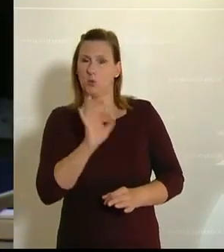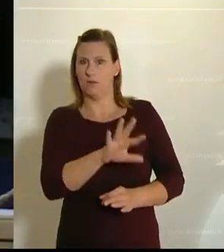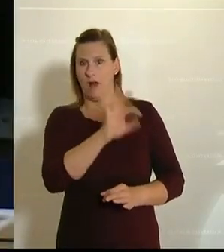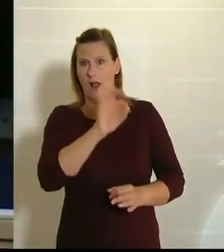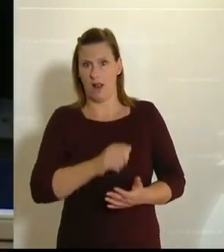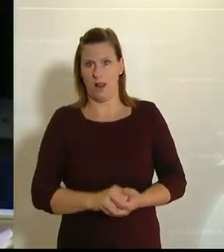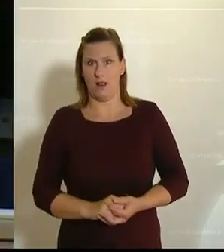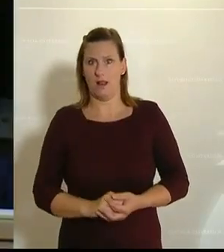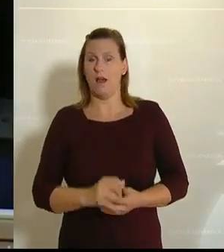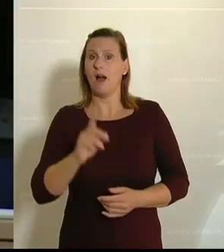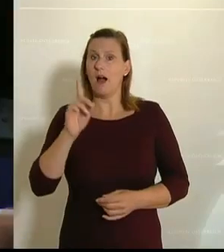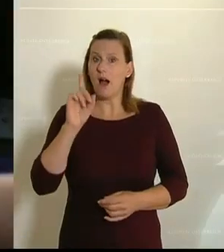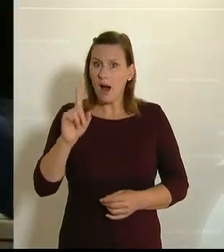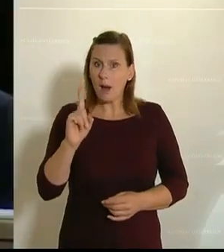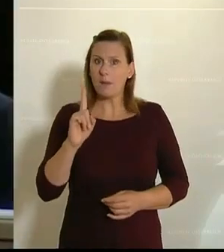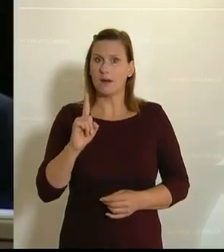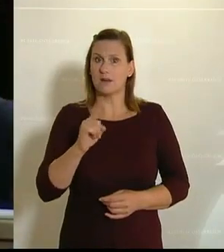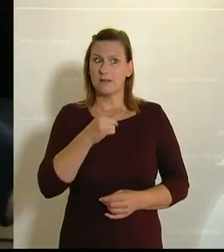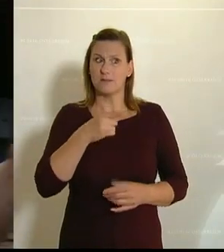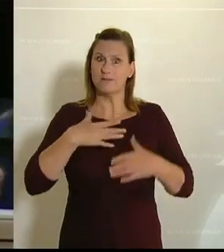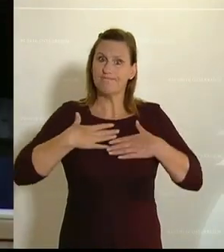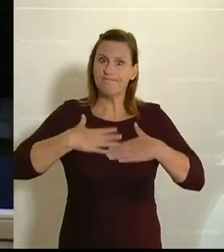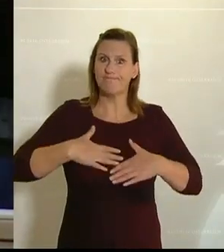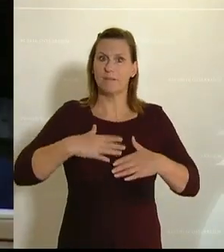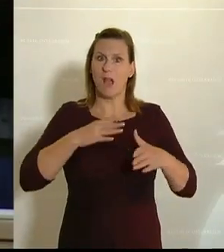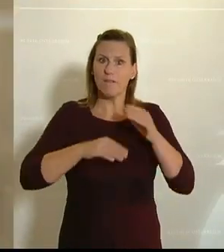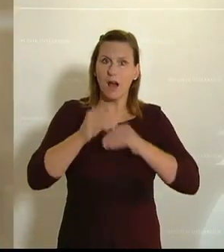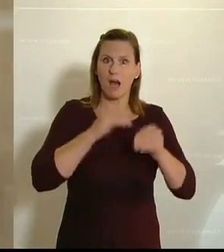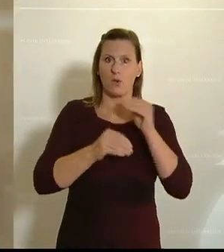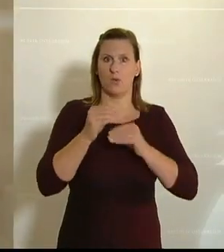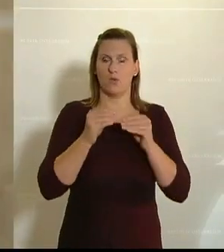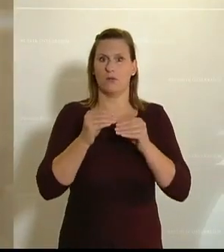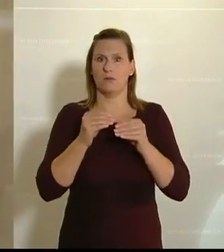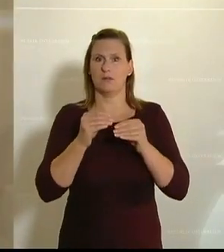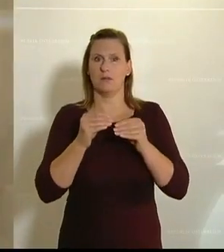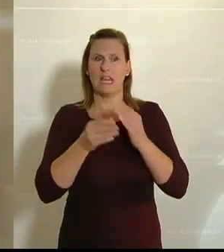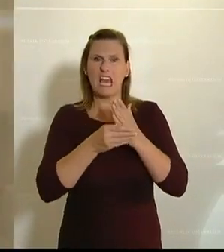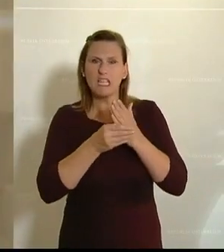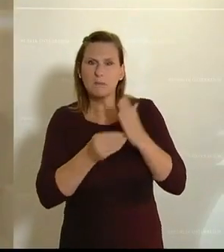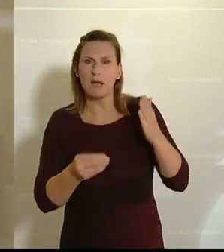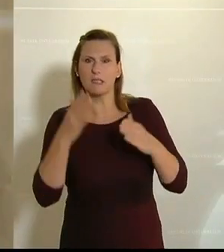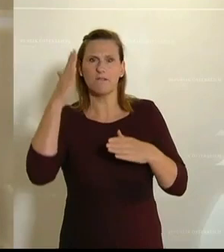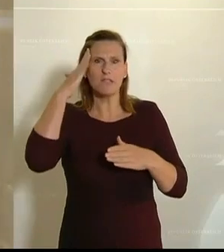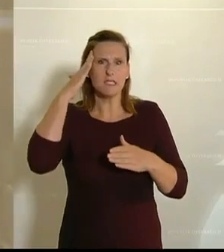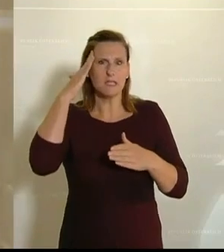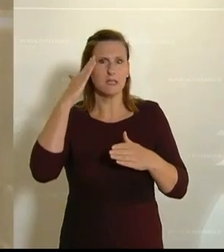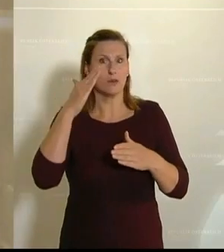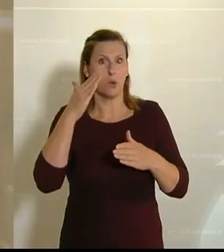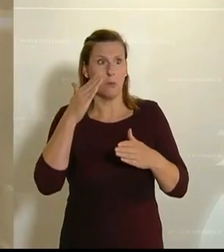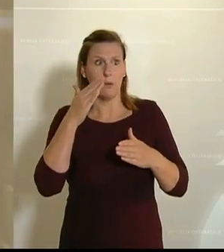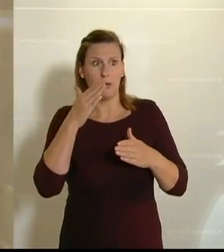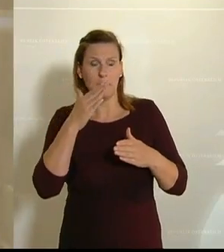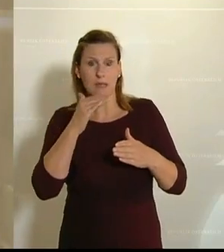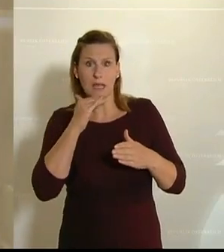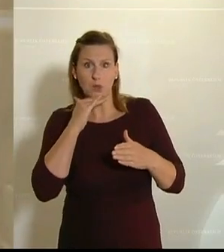Wahl. Aber all ihr Können, all ihre Erfahrung, all diese Expertise wird nicht ausreichen,